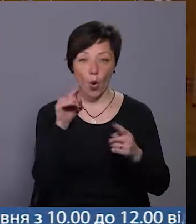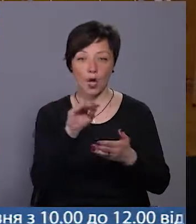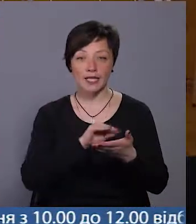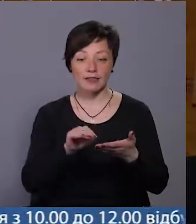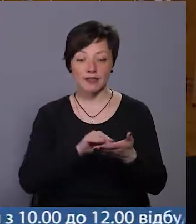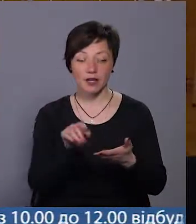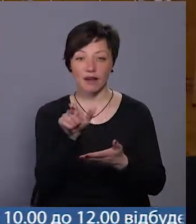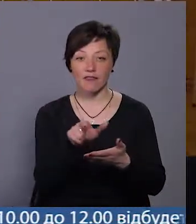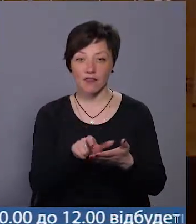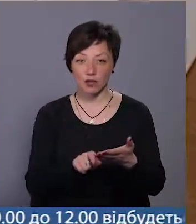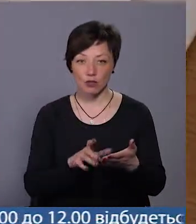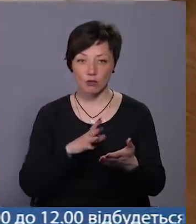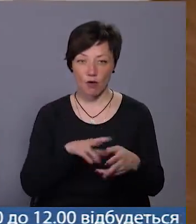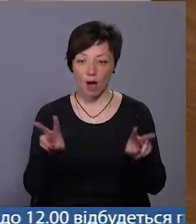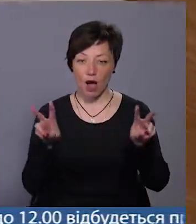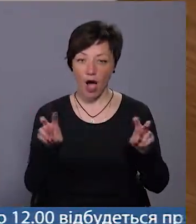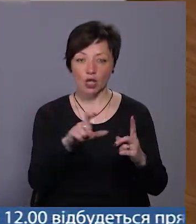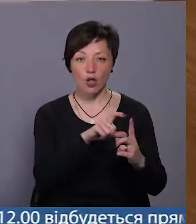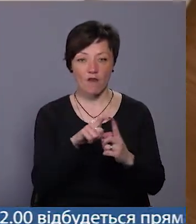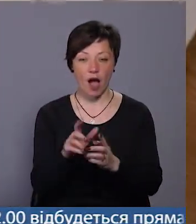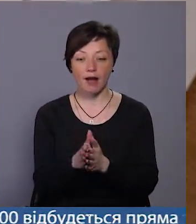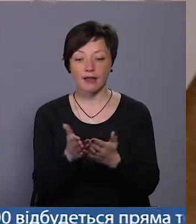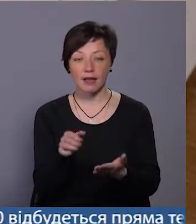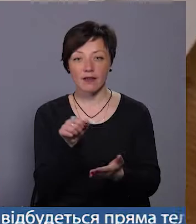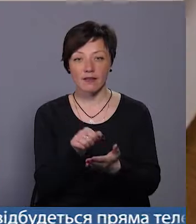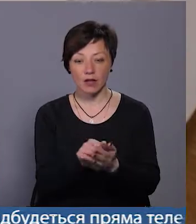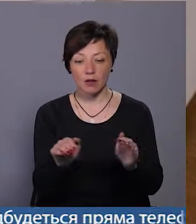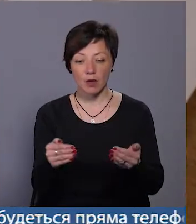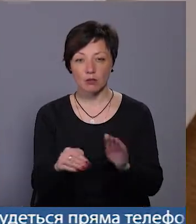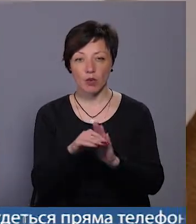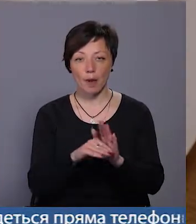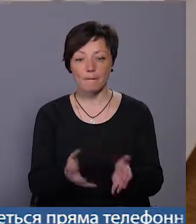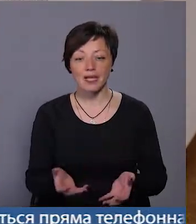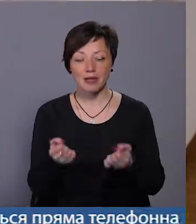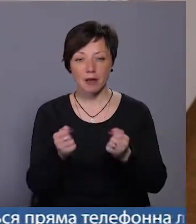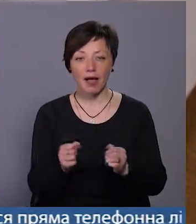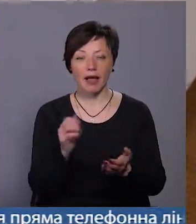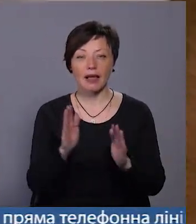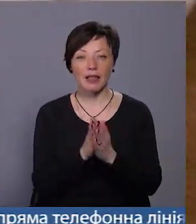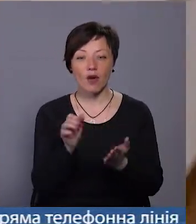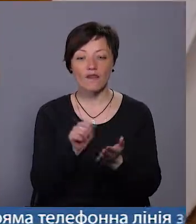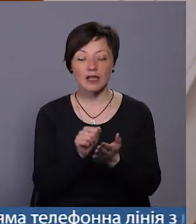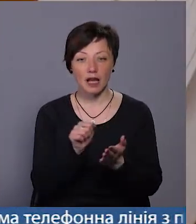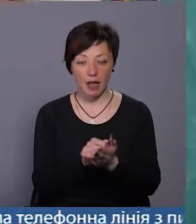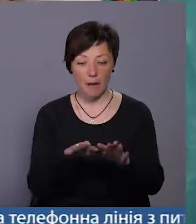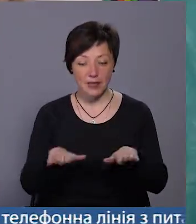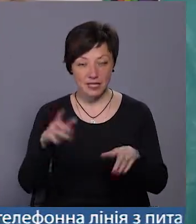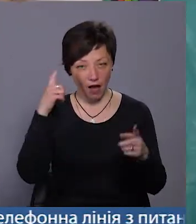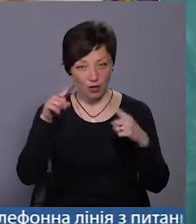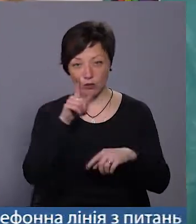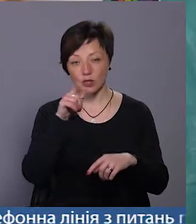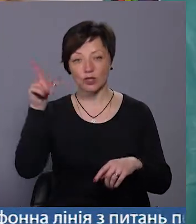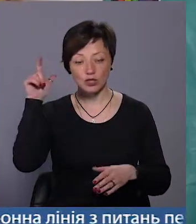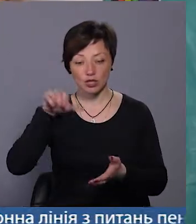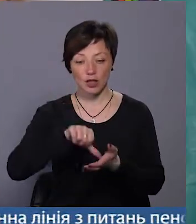його вірш був «Слова». Книга видана у межах програми підтримки книговидання місцевих авторів «Читай українською». Поза торік членами